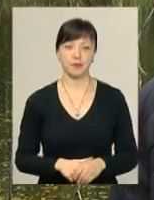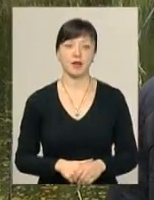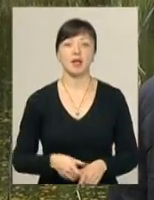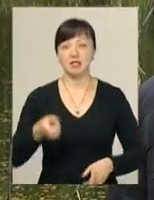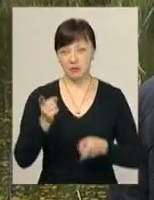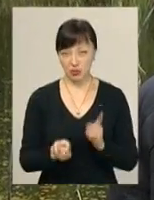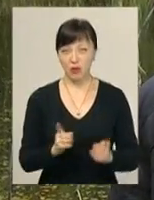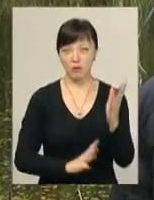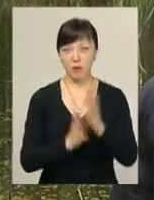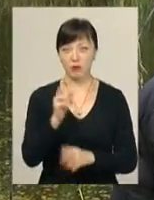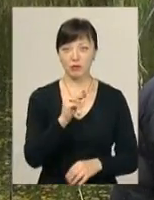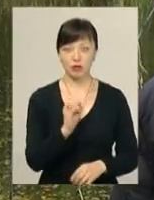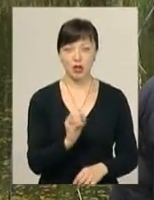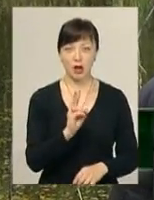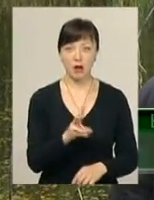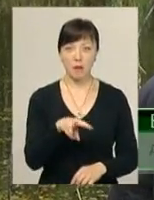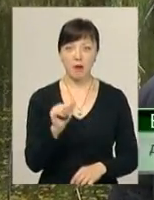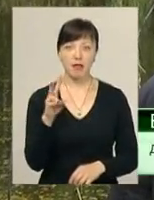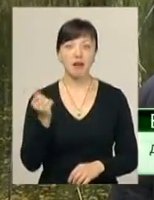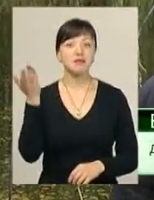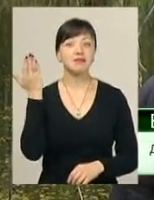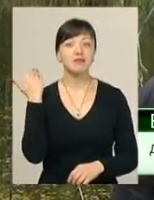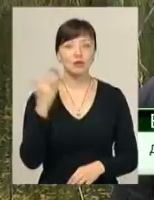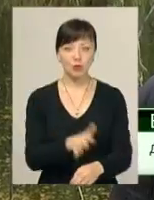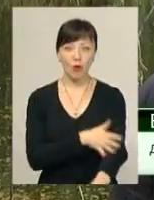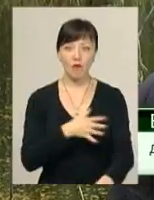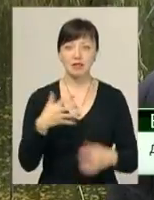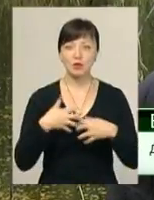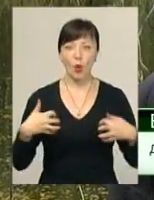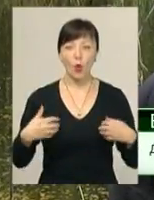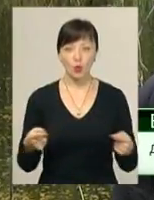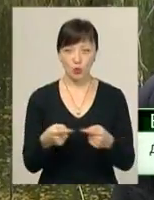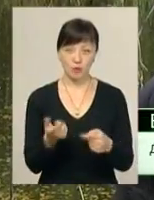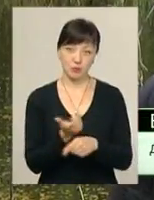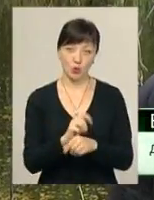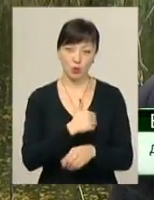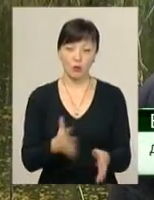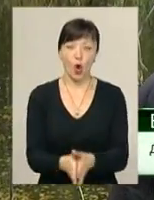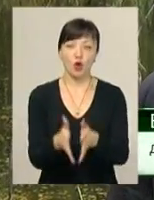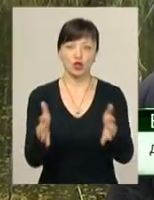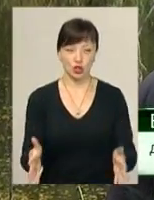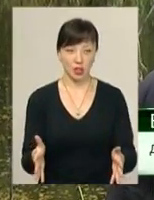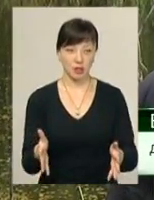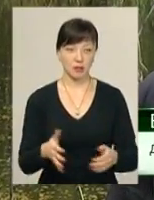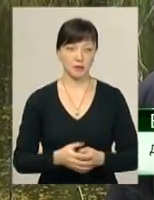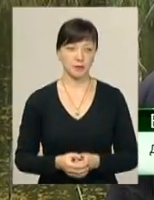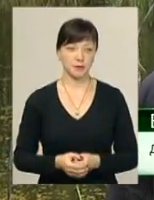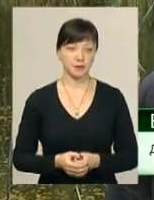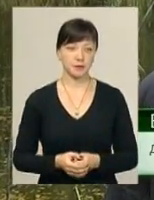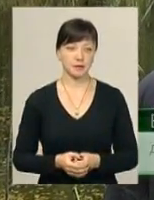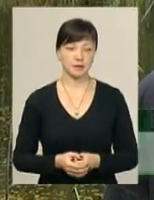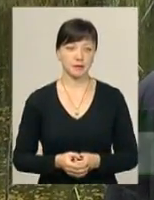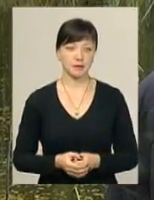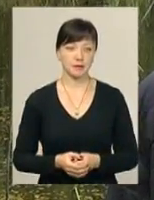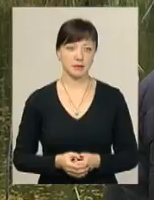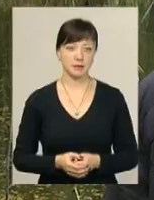в парку Чекмана, тому що він давно існував цей заокуточок. Більше ми хочемо розширити його. І